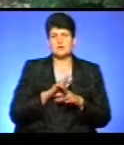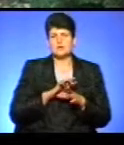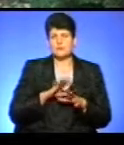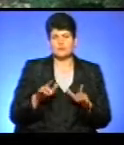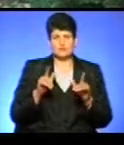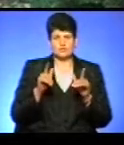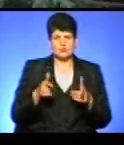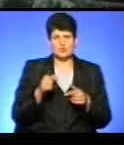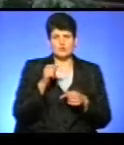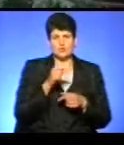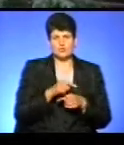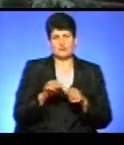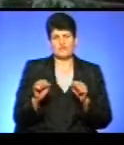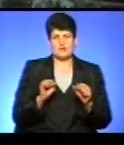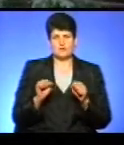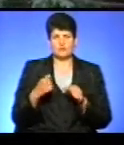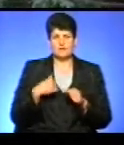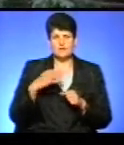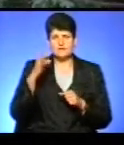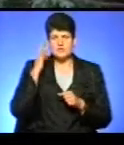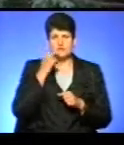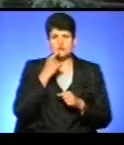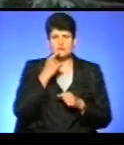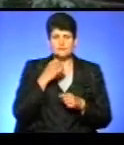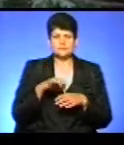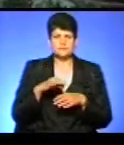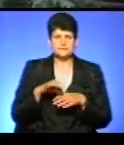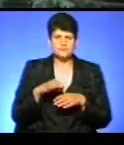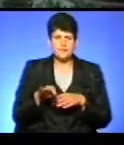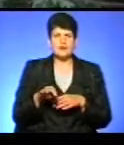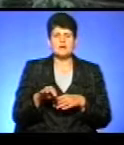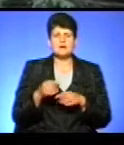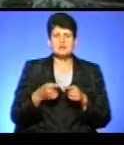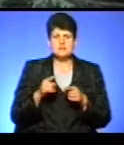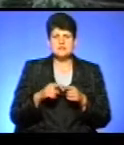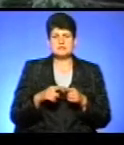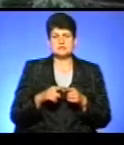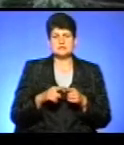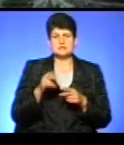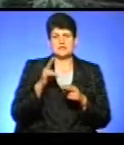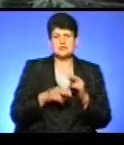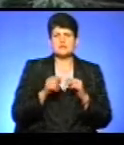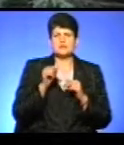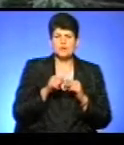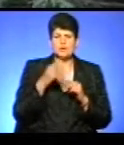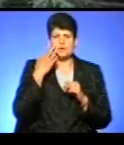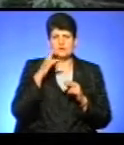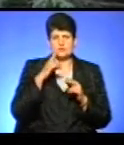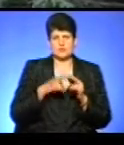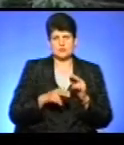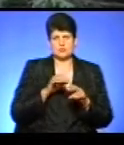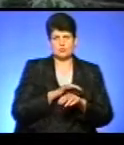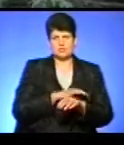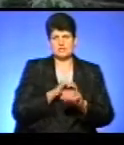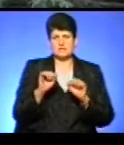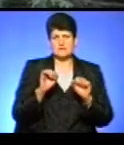згоден з тою владою. Я рахую, що червоний терор закінчився саме із закінченням радянської влади. Тому що на всіх етапах